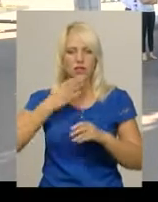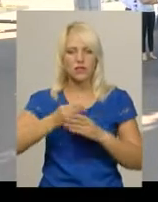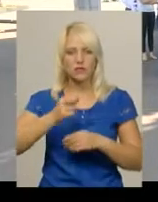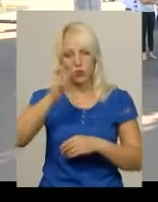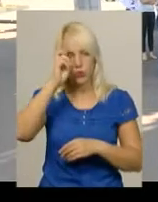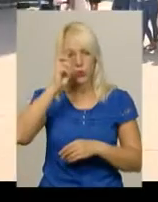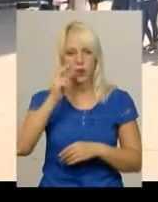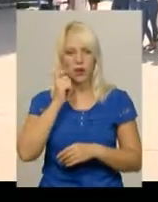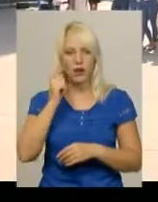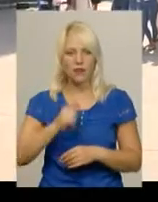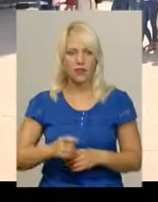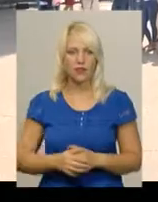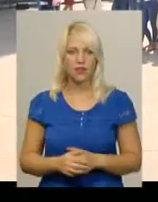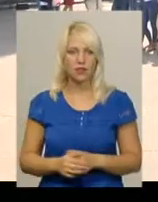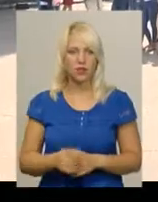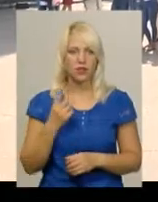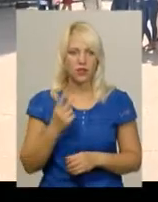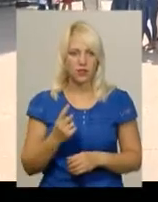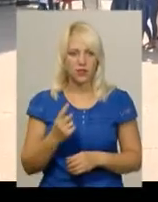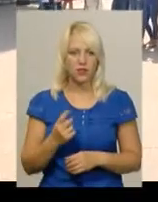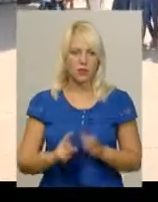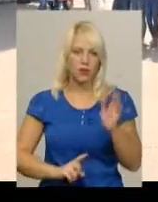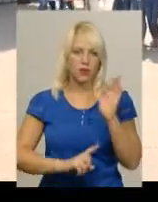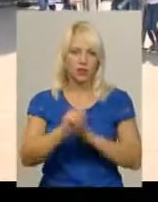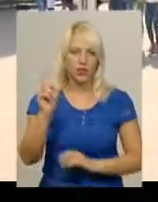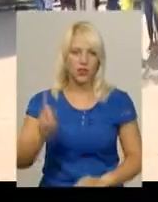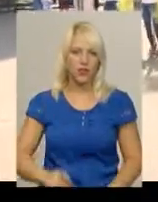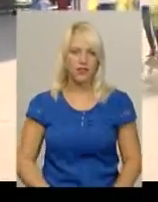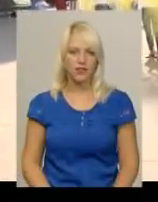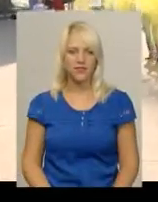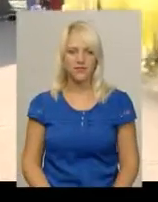першочергово». «Один, почали!»